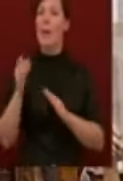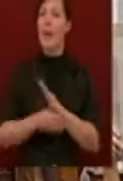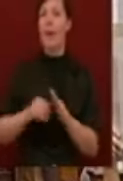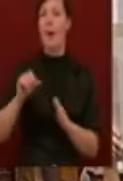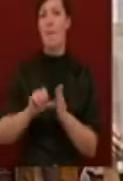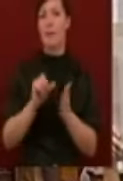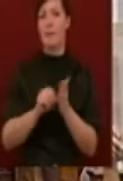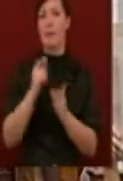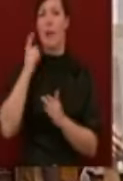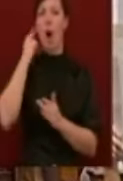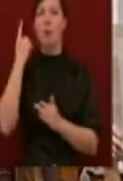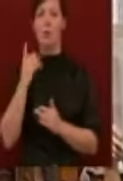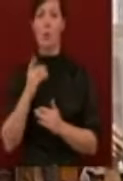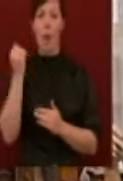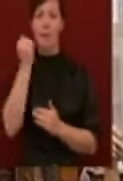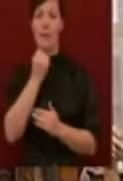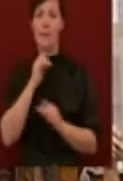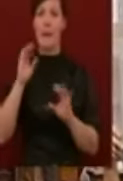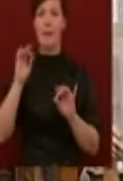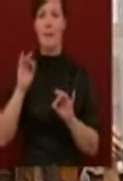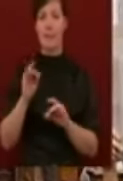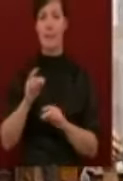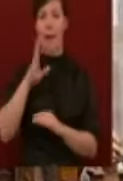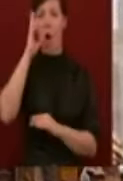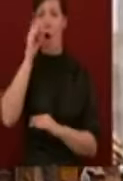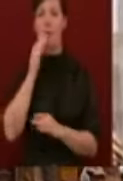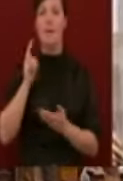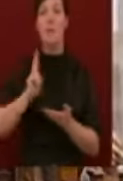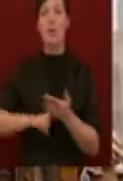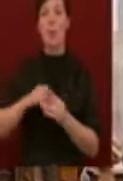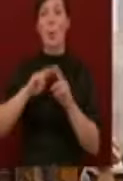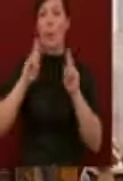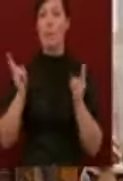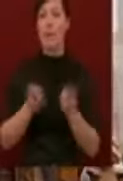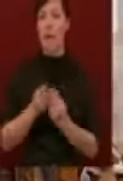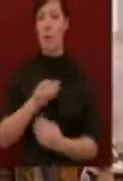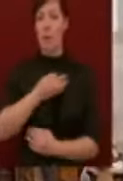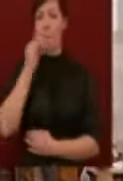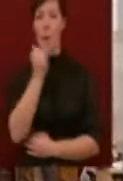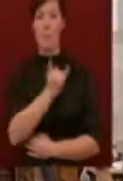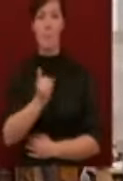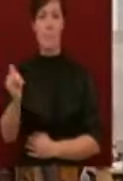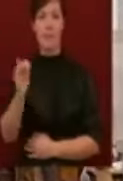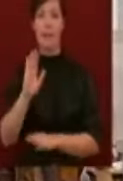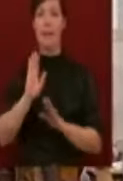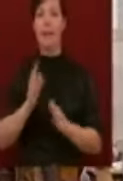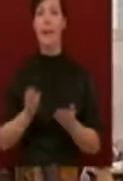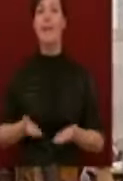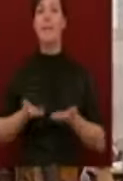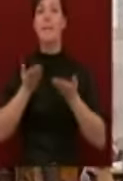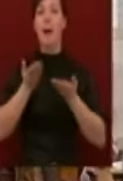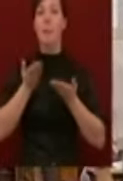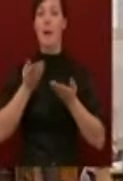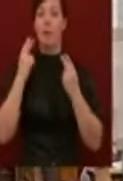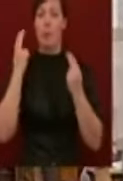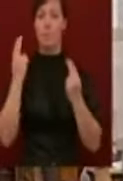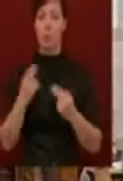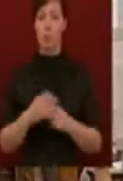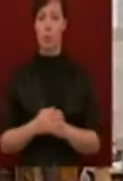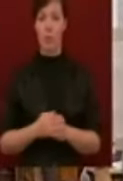el az, hogy december 10-e az emberi jogok világnapja mindennyiünk számára kiemelkedő fontosságú.